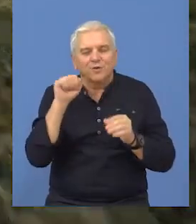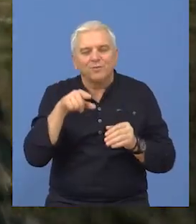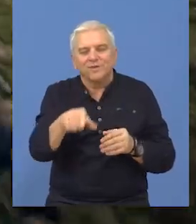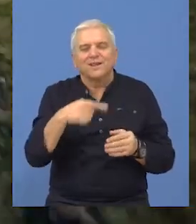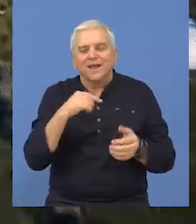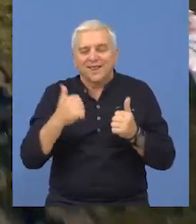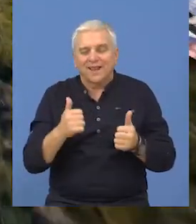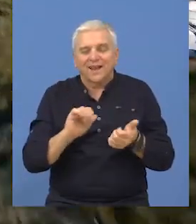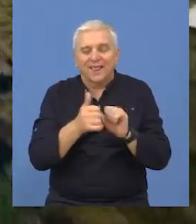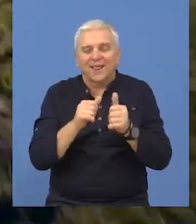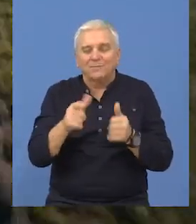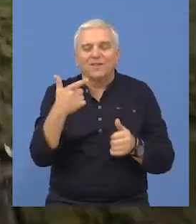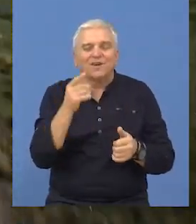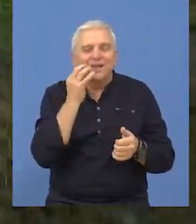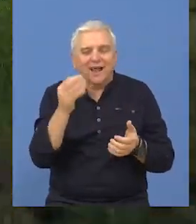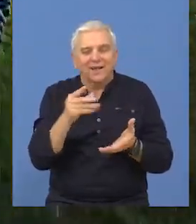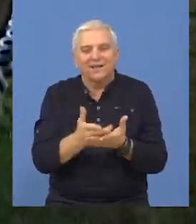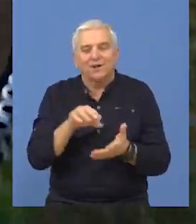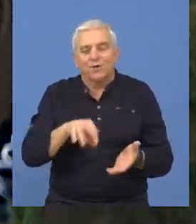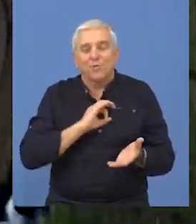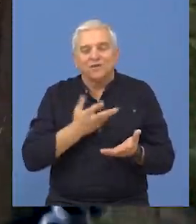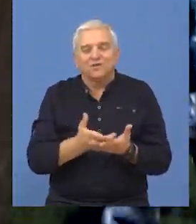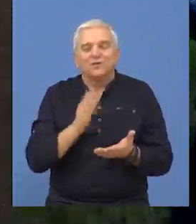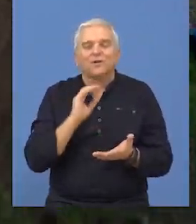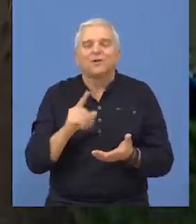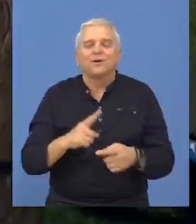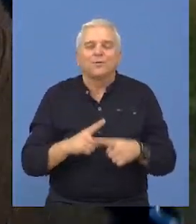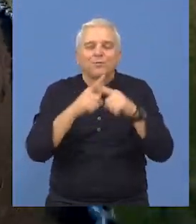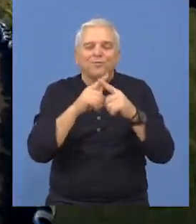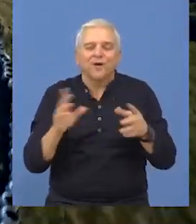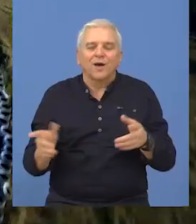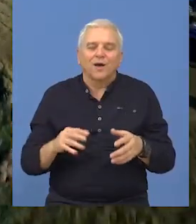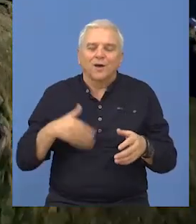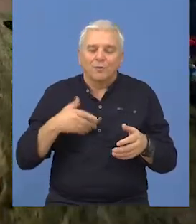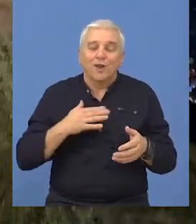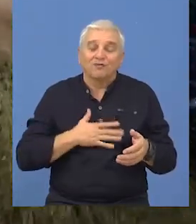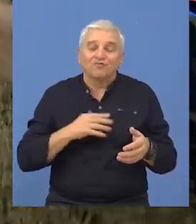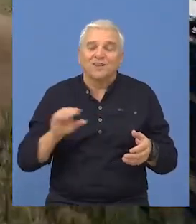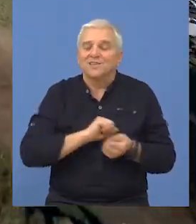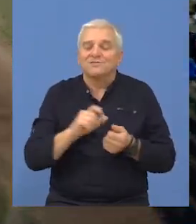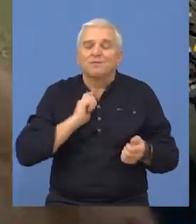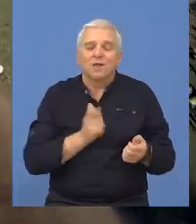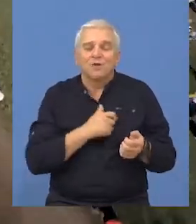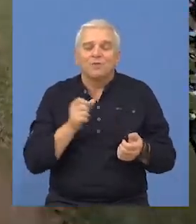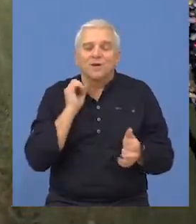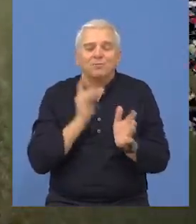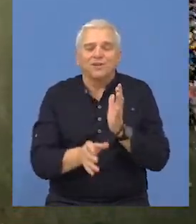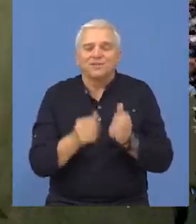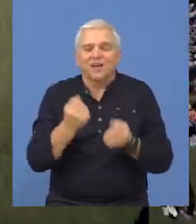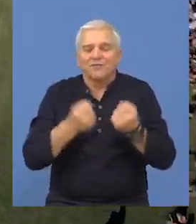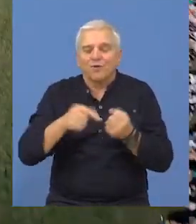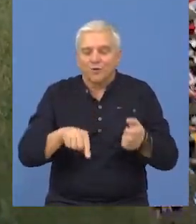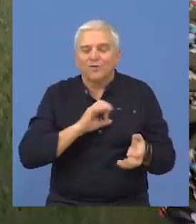verujem da će ova današnja trka, ova dva dana zapravo ovde u Bečeju biti dodatni stimulans i motivacija svim ljubiteljima